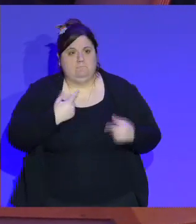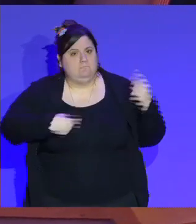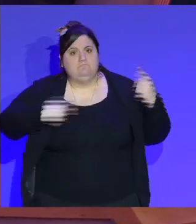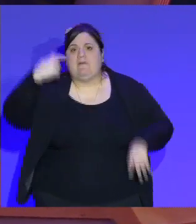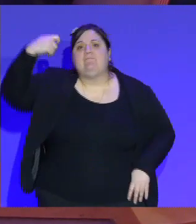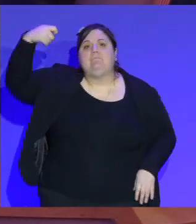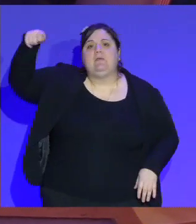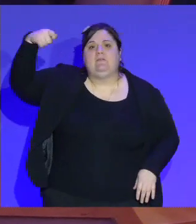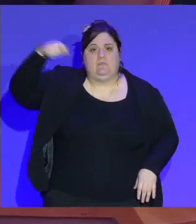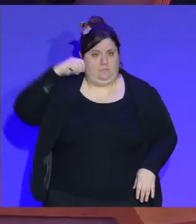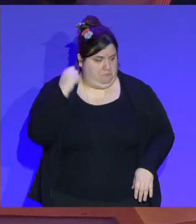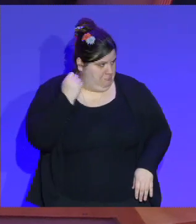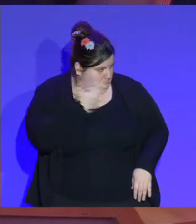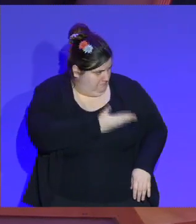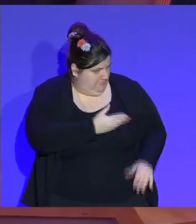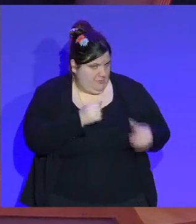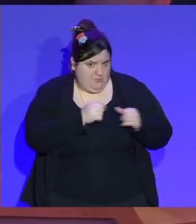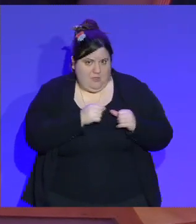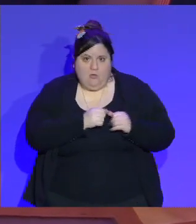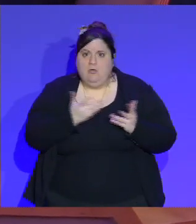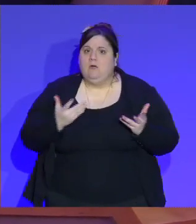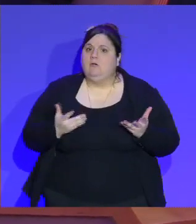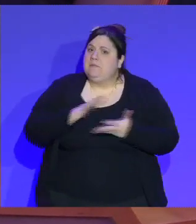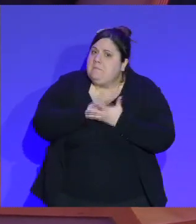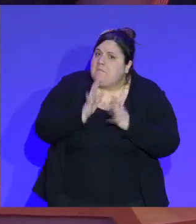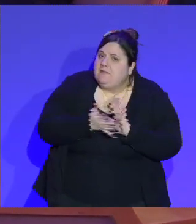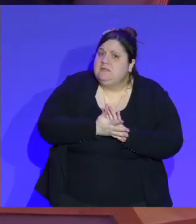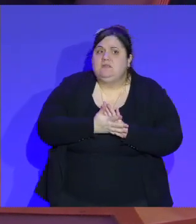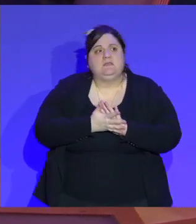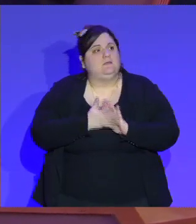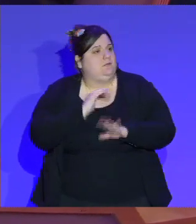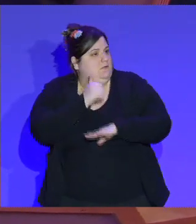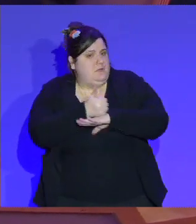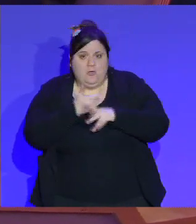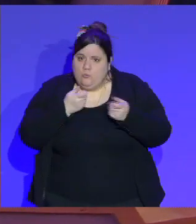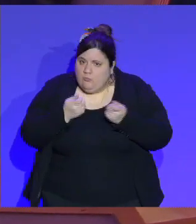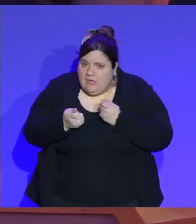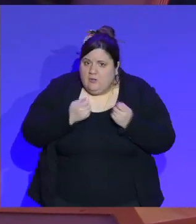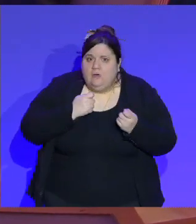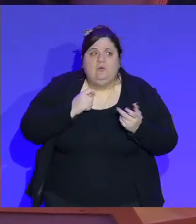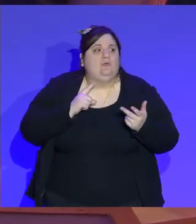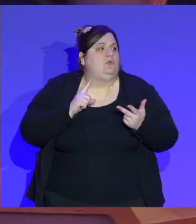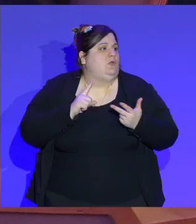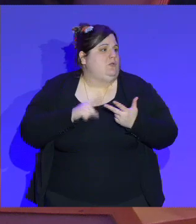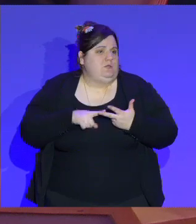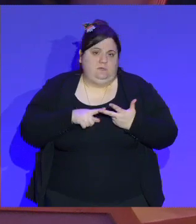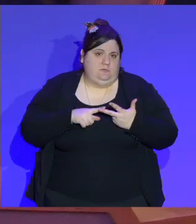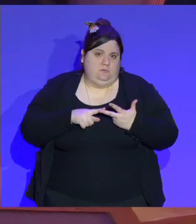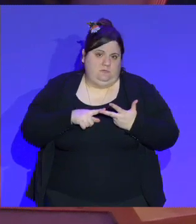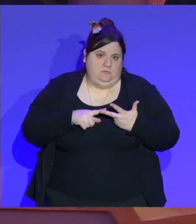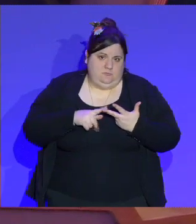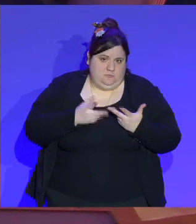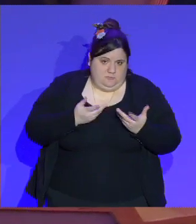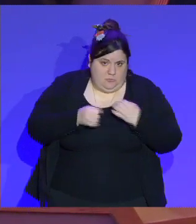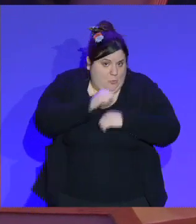pour améliorer, développer, que ce soit en termes de pratique, de gouvernance, de médiatisation et d'économie, la pratique